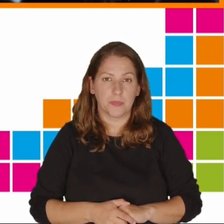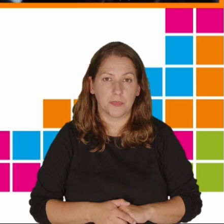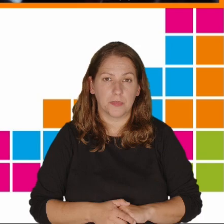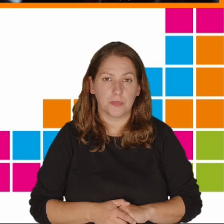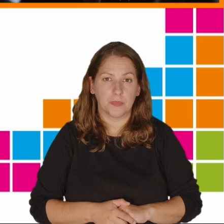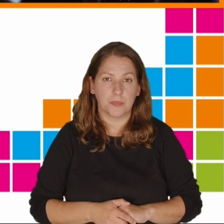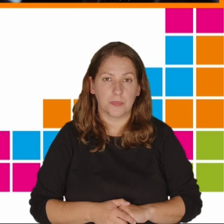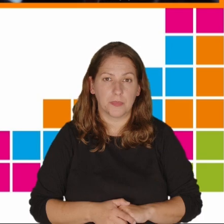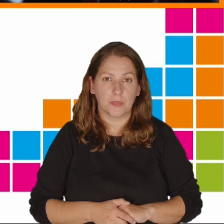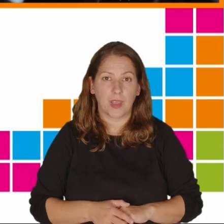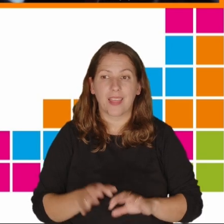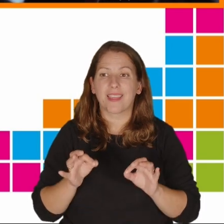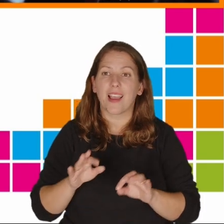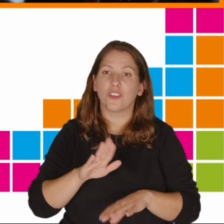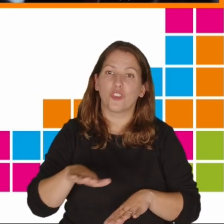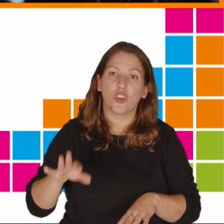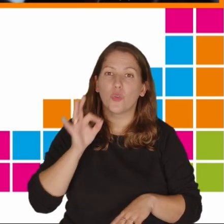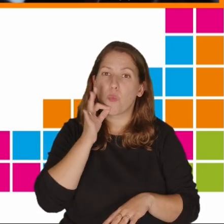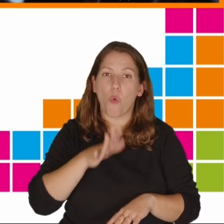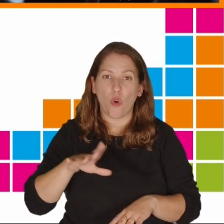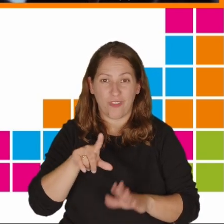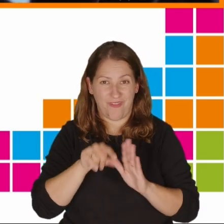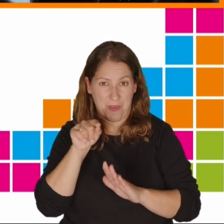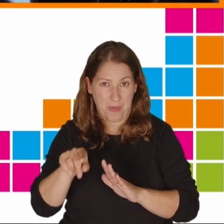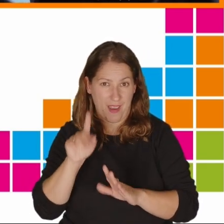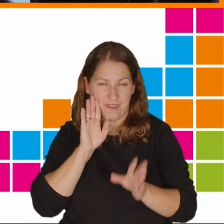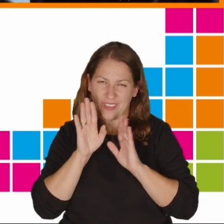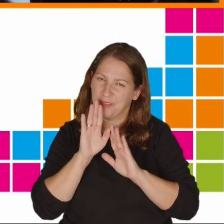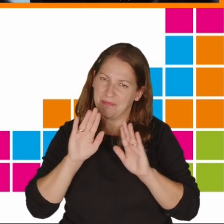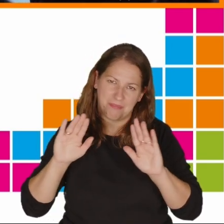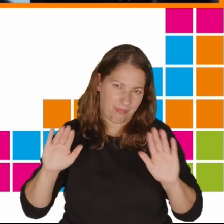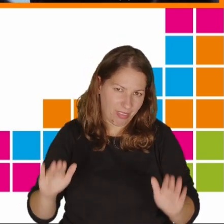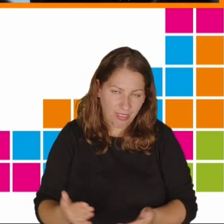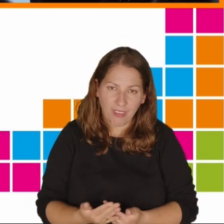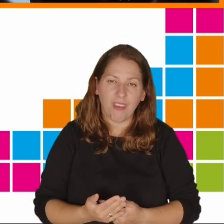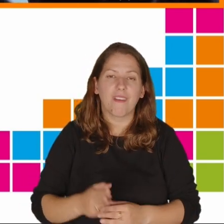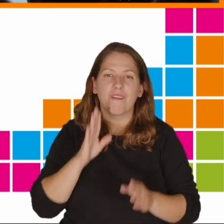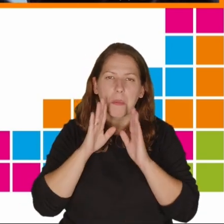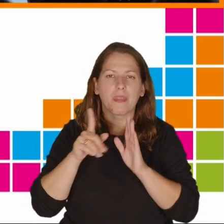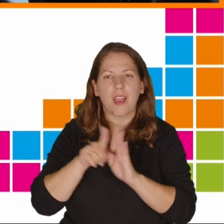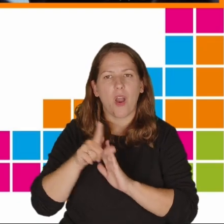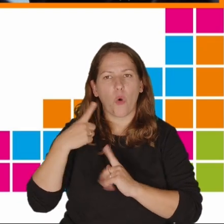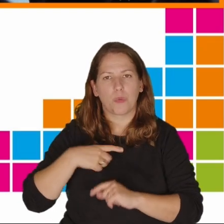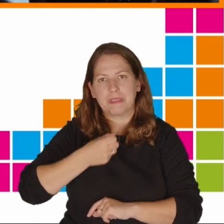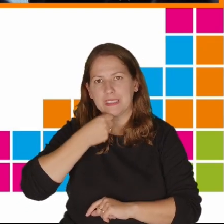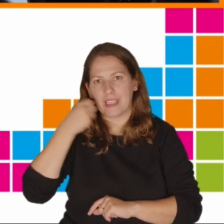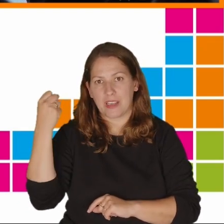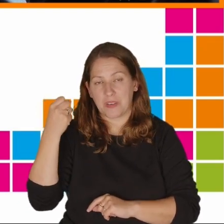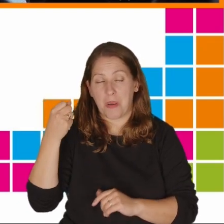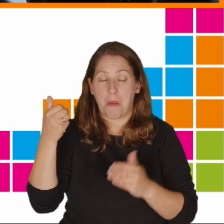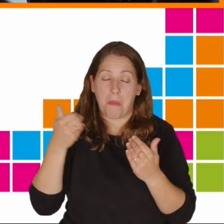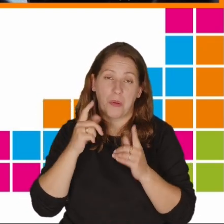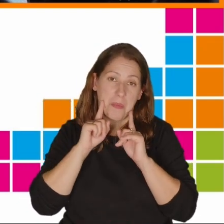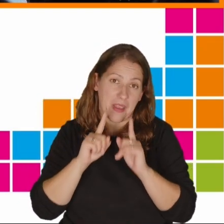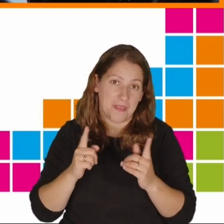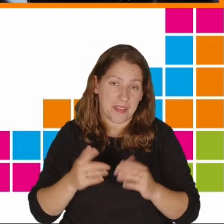platforma wybierana teraz przez dzieci i przez młodzież. Mówi się, że Facebook jest dla osób starszych, może jest to prawdą.